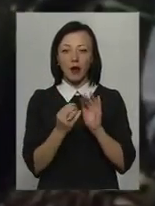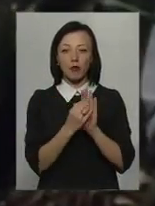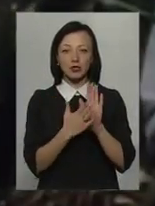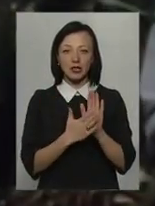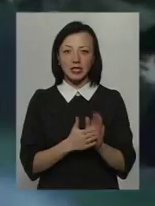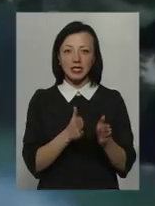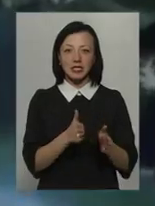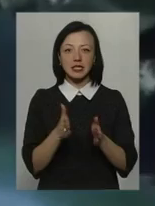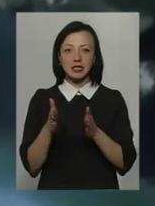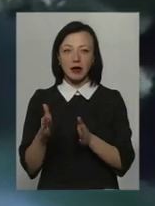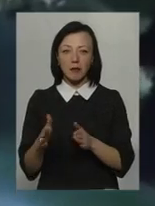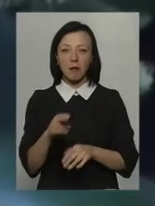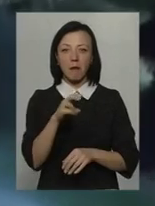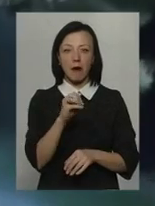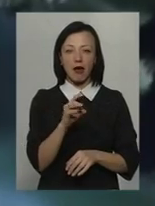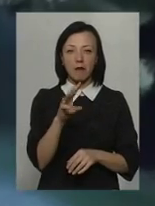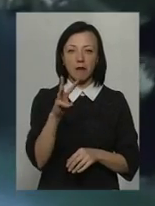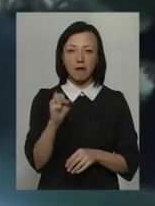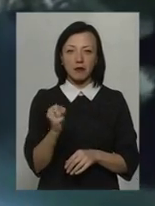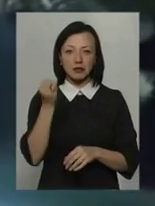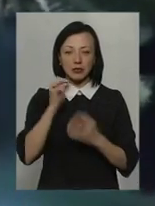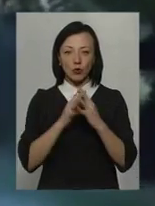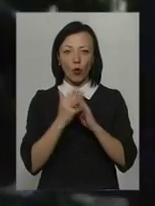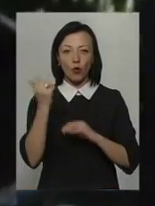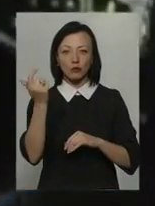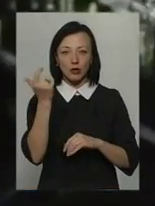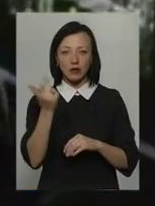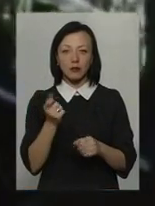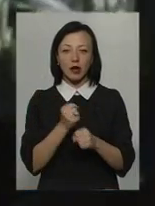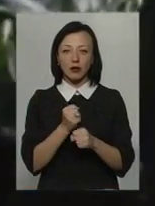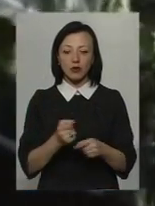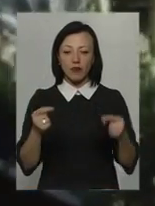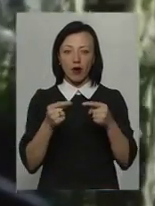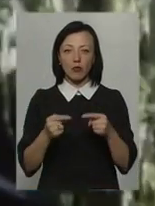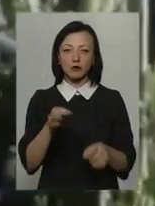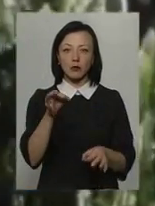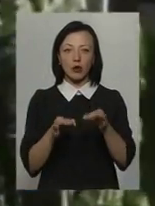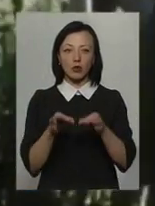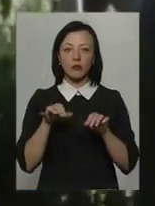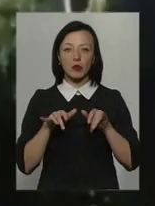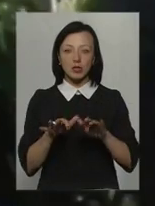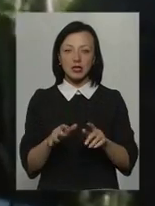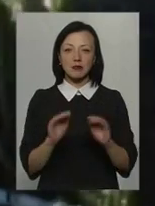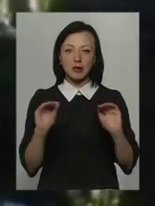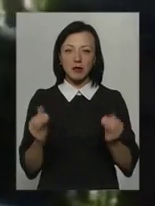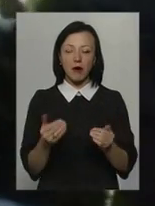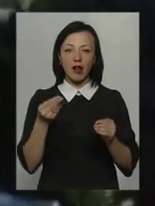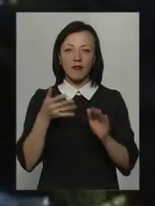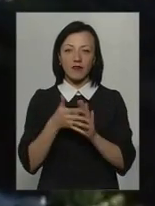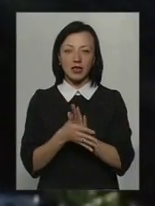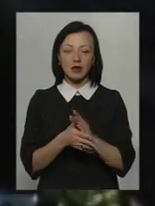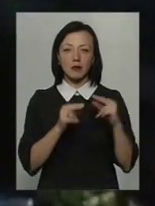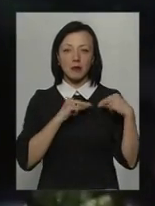перманентного сільського господарства, що працює в гармонії з природними процесами, з мінімальними витратами